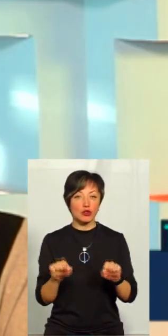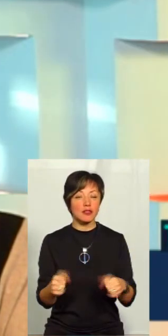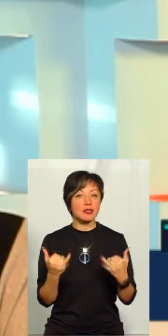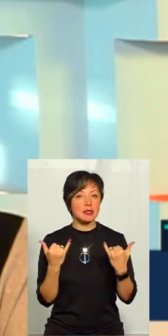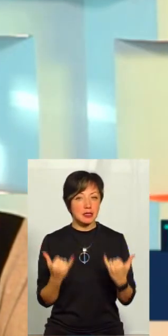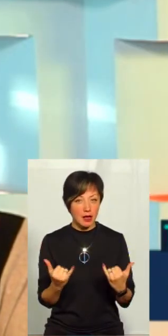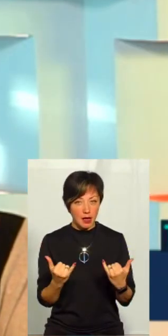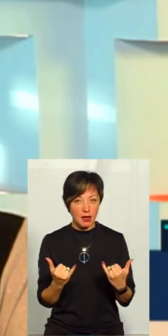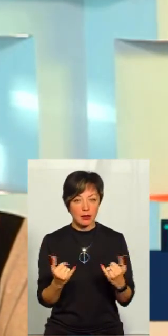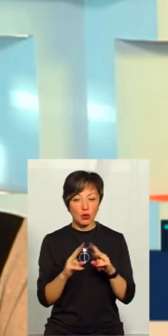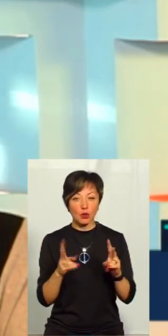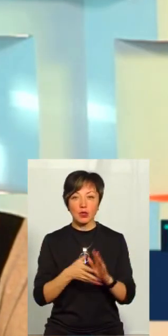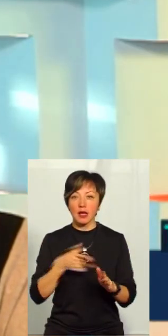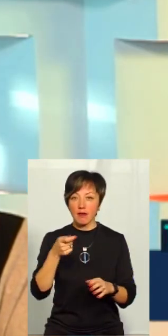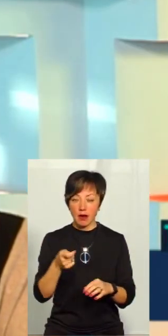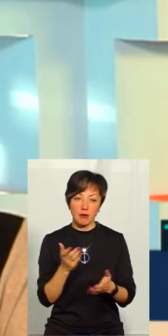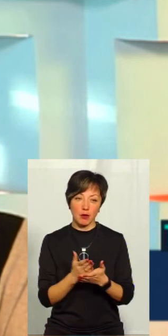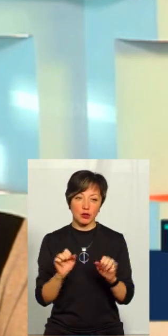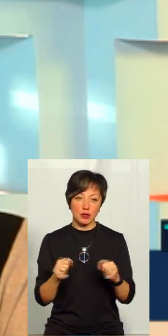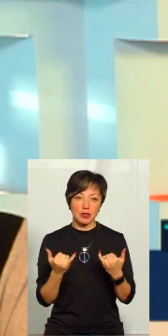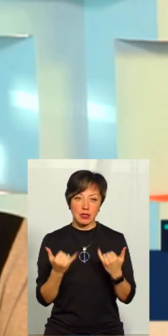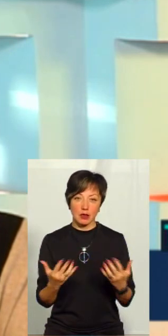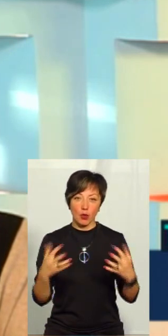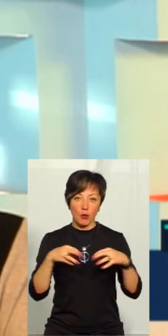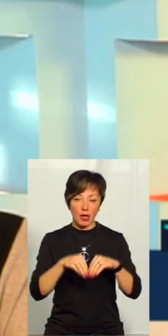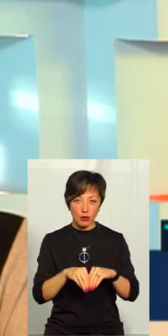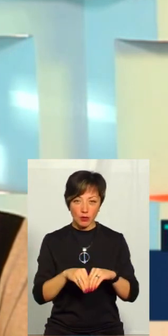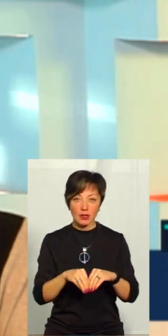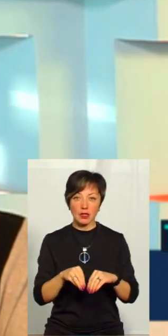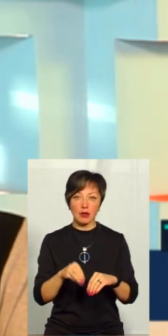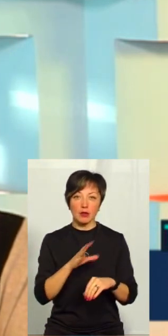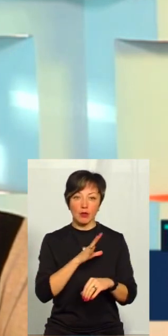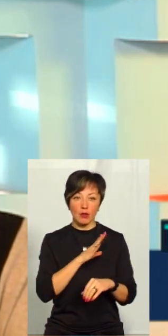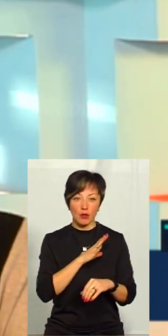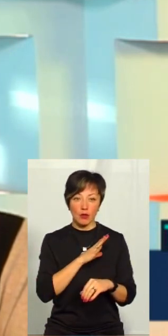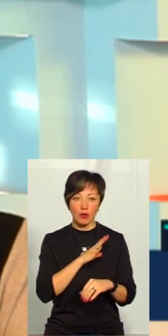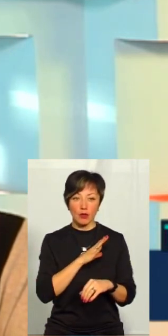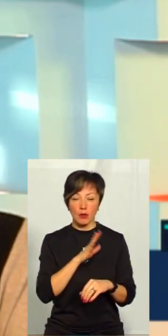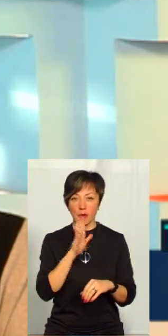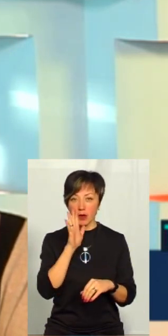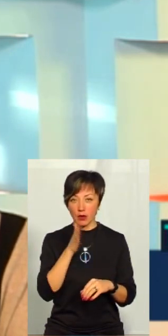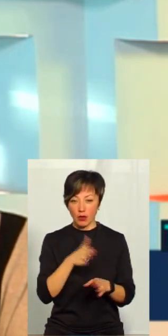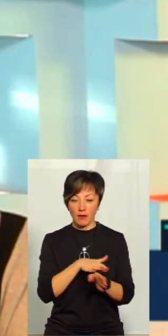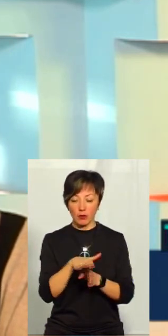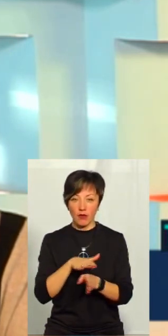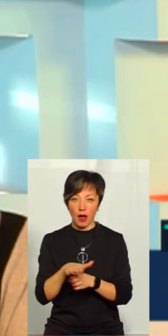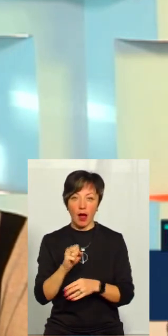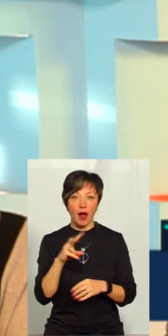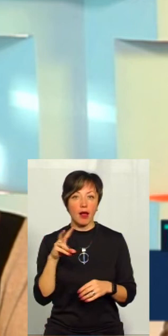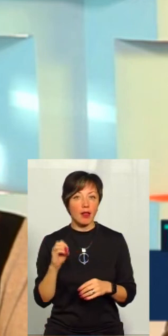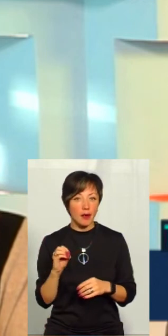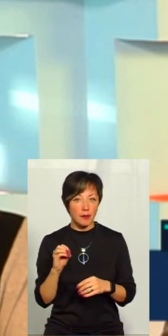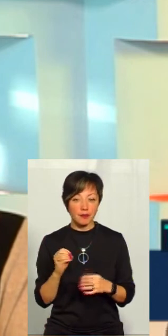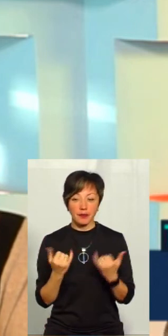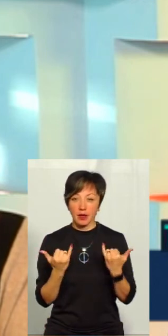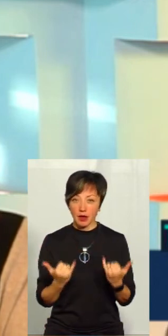зараз, навіть ті, які заявляли про це, вони мають можливість зараз об'єднуватись. І було п'ять років, коли ця ситуація відбувалася. Але